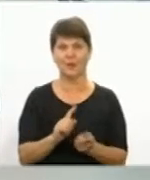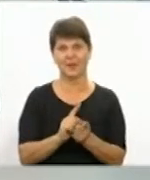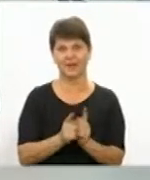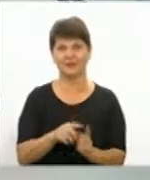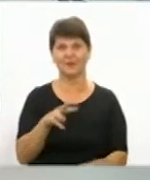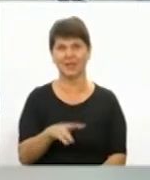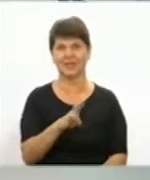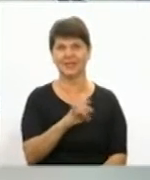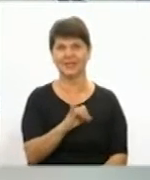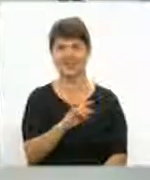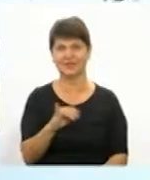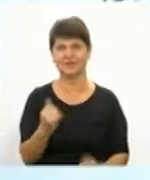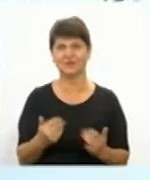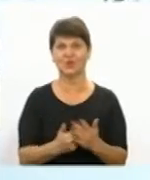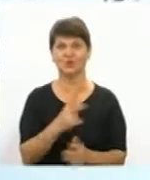Сьогодні у випуску.